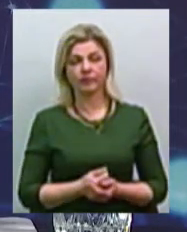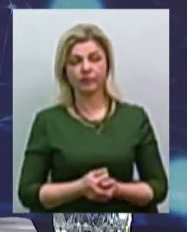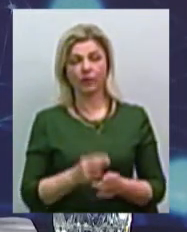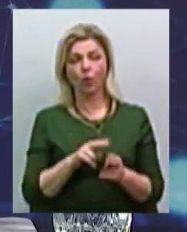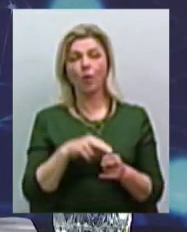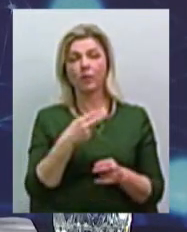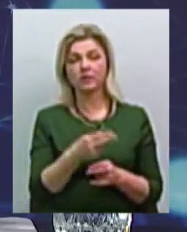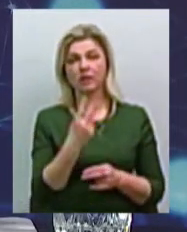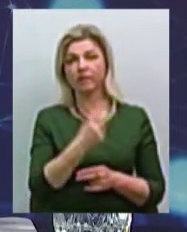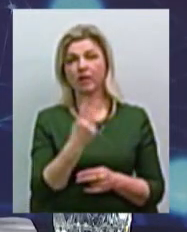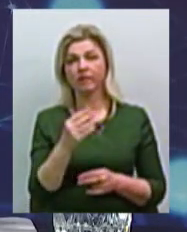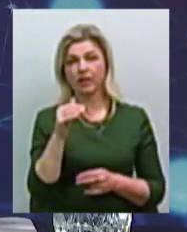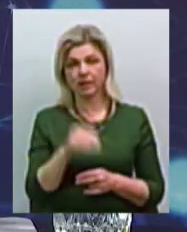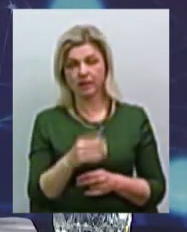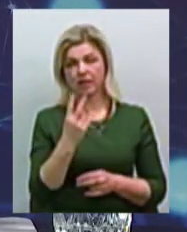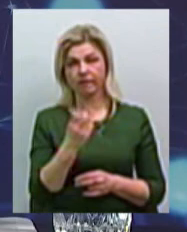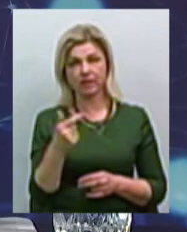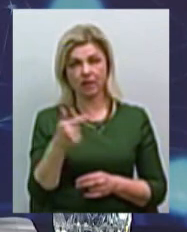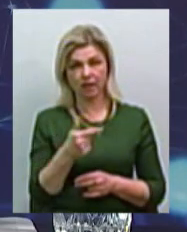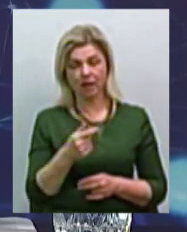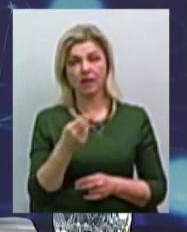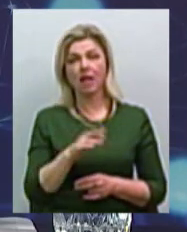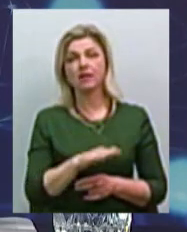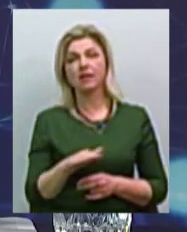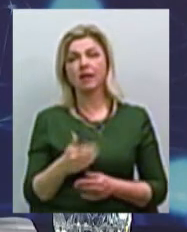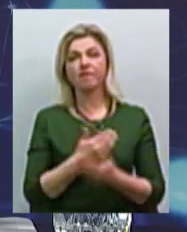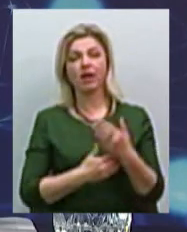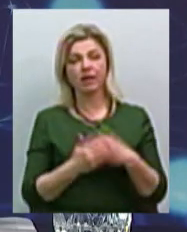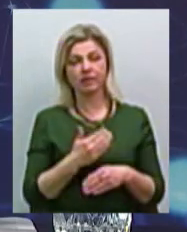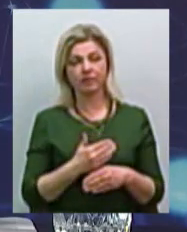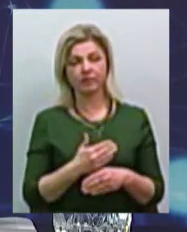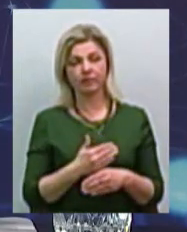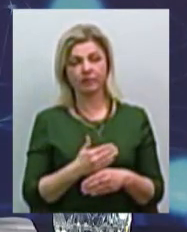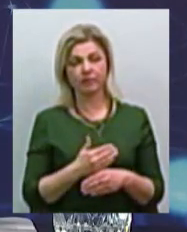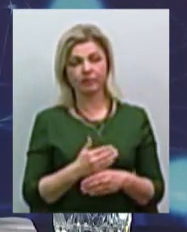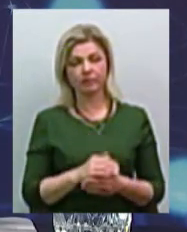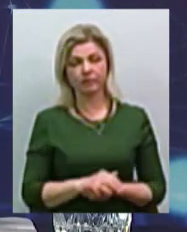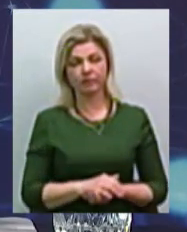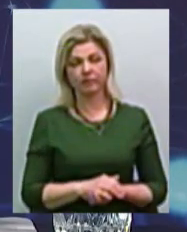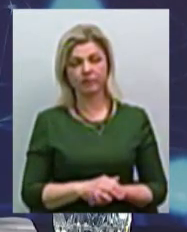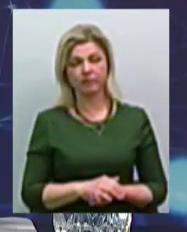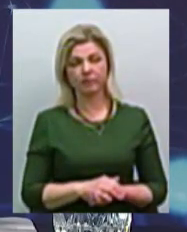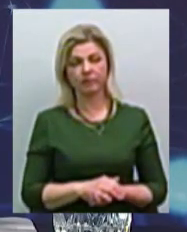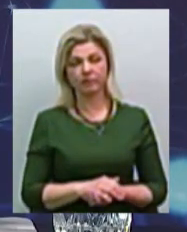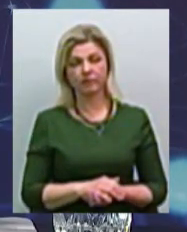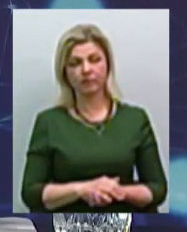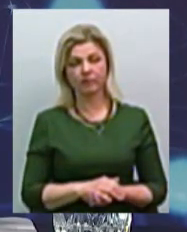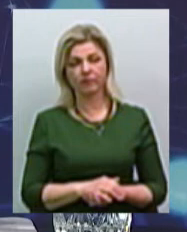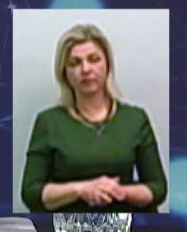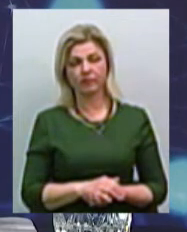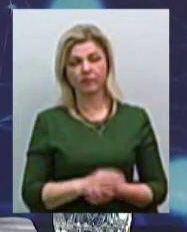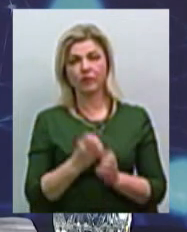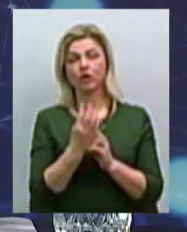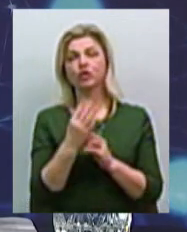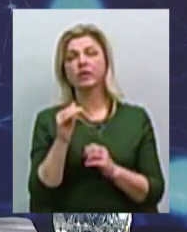компенсат складається 22 200 гривень, і для дітей-інвалідів, інвалідів, з яких пов'язана також з чернобыльською катастрофою, така компенсат складається